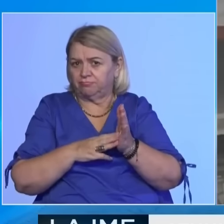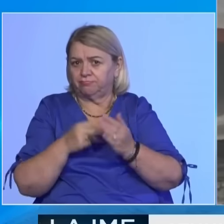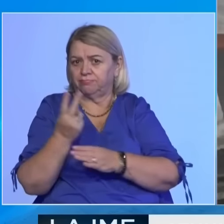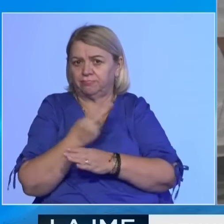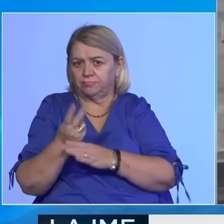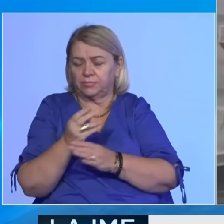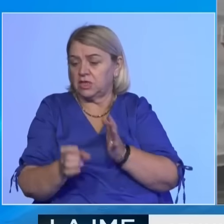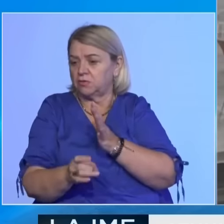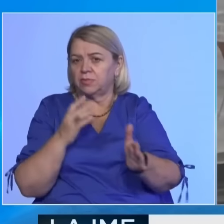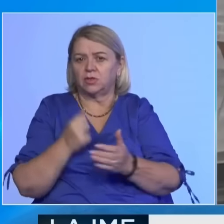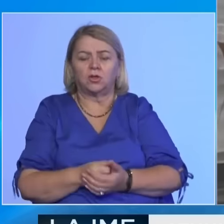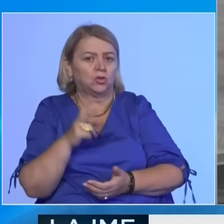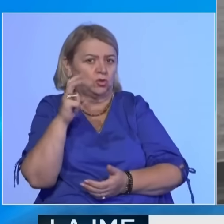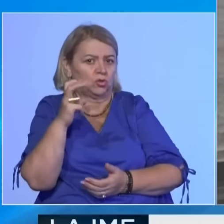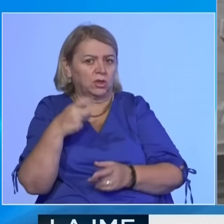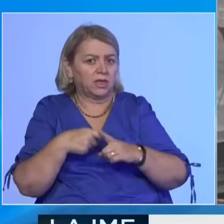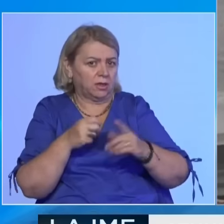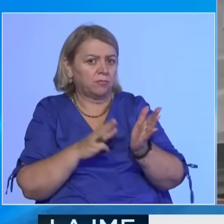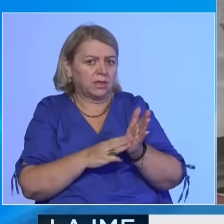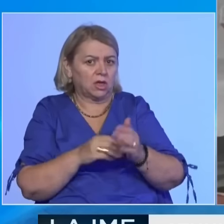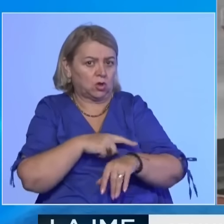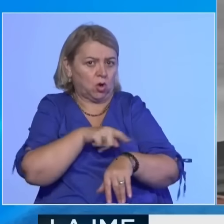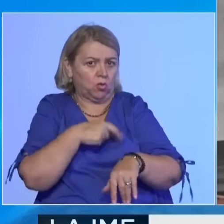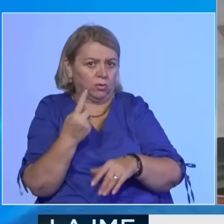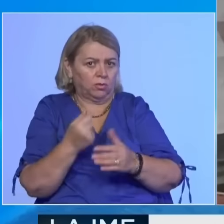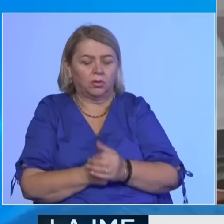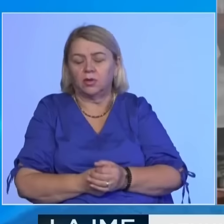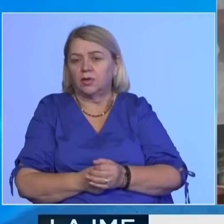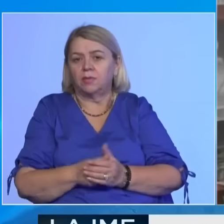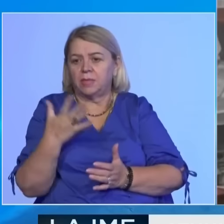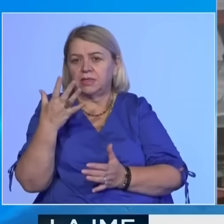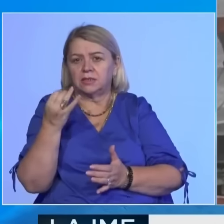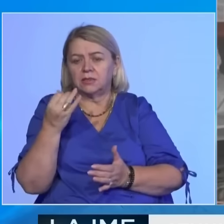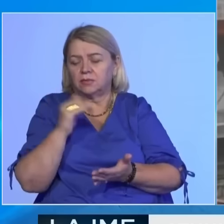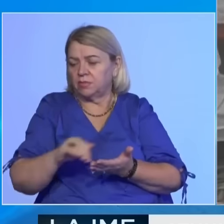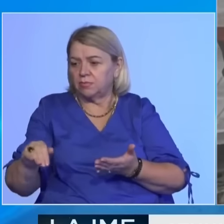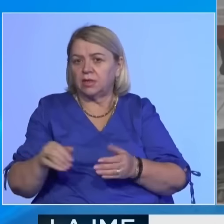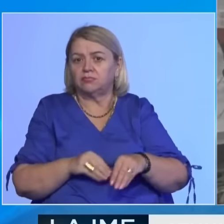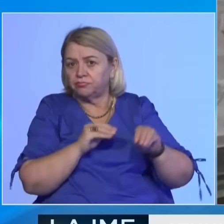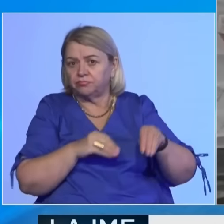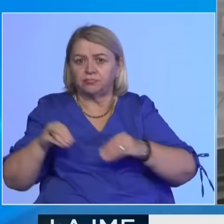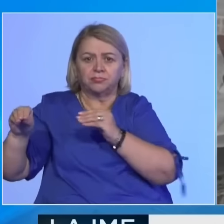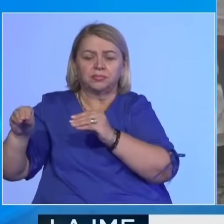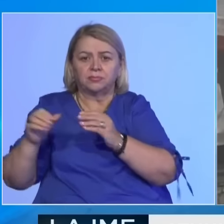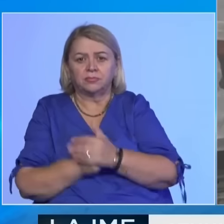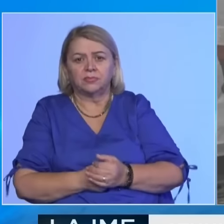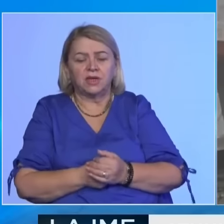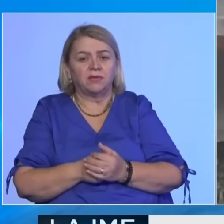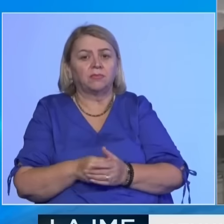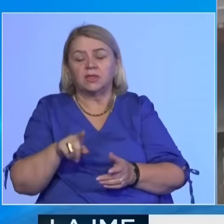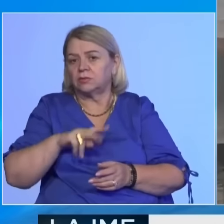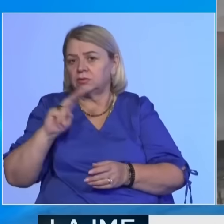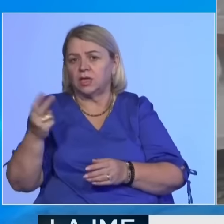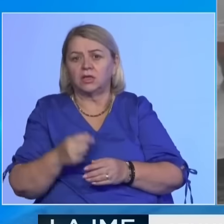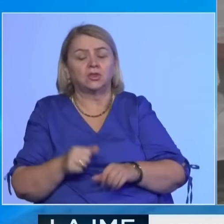mbritur shpejtsin mbi 200 km në orë. Rëth 50.000 banor janë evakuar nga zonat bregdetare në Vietnam, ndërsa